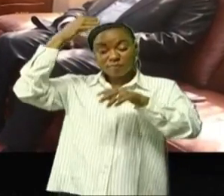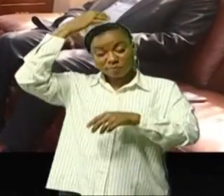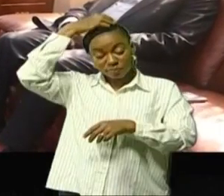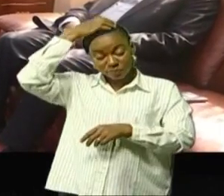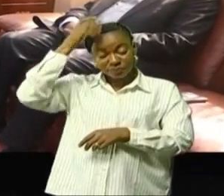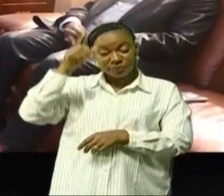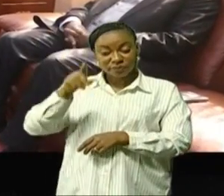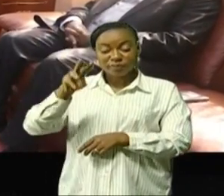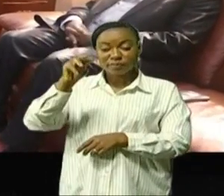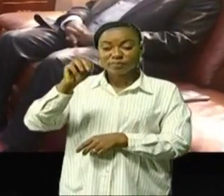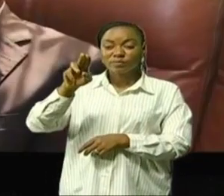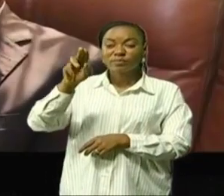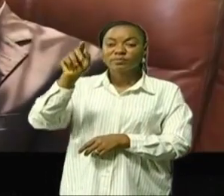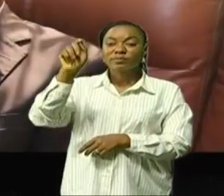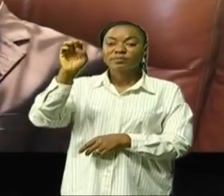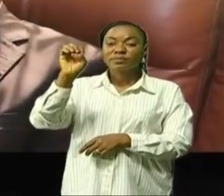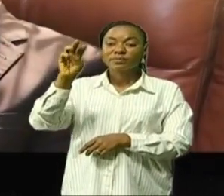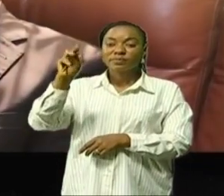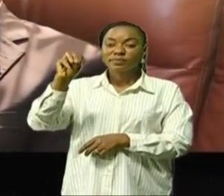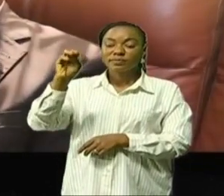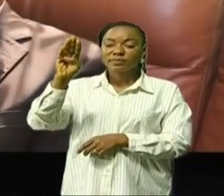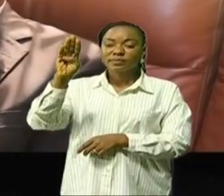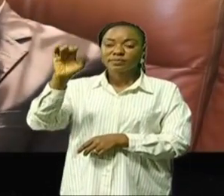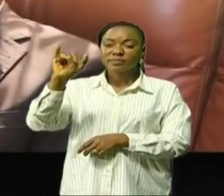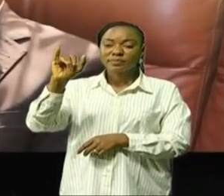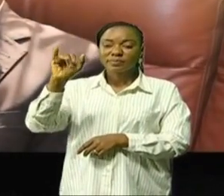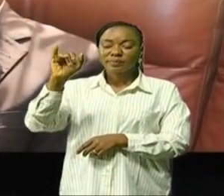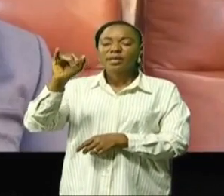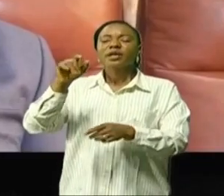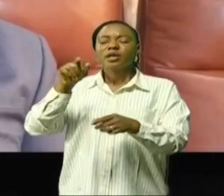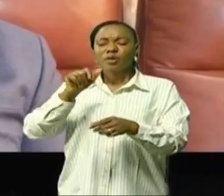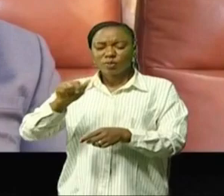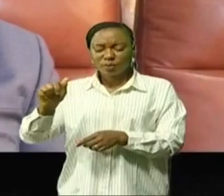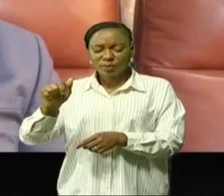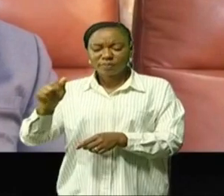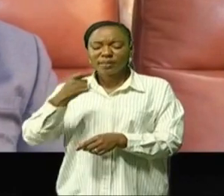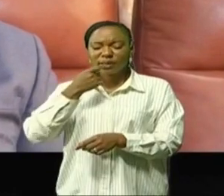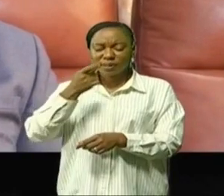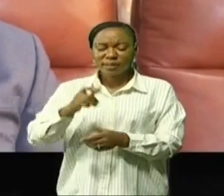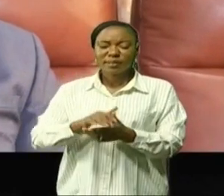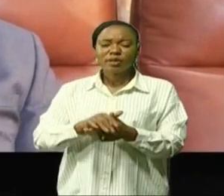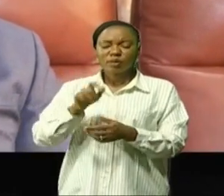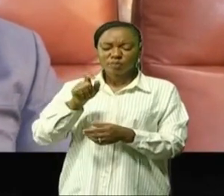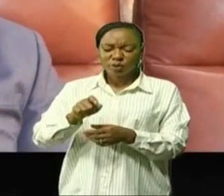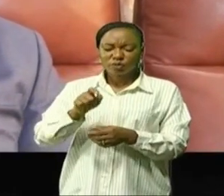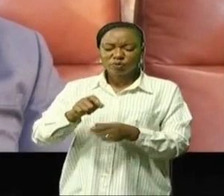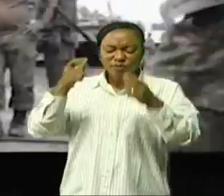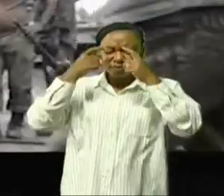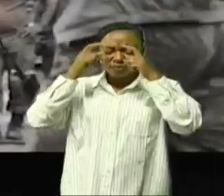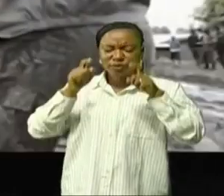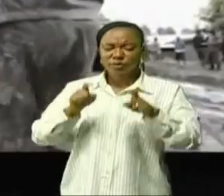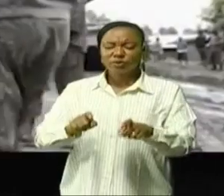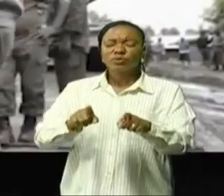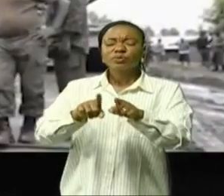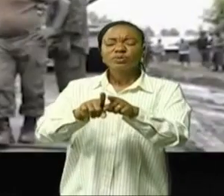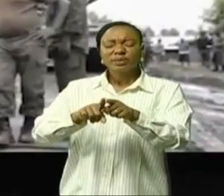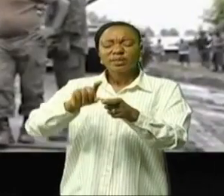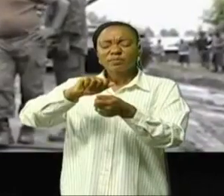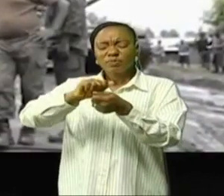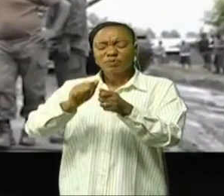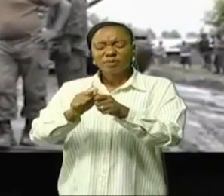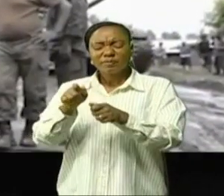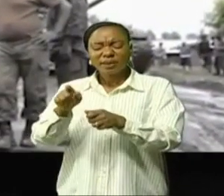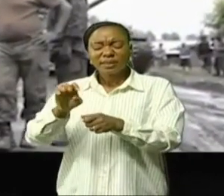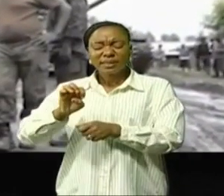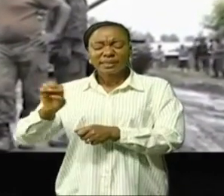SENCO l'a dit au coordonnateur du mécanisme de suivi de la COCA d'Addis Abeba, Claude Ibalanqui et Colomba. La situation préoccupante qui sévit dans la partie